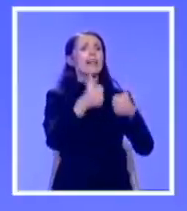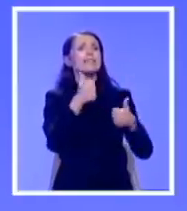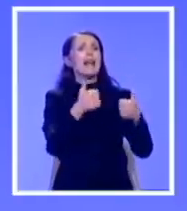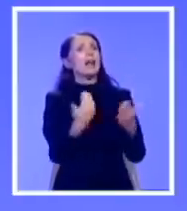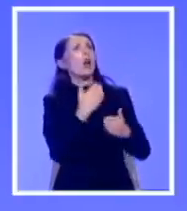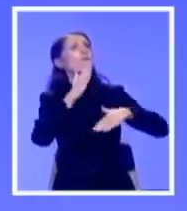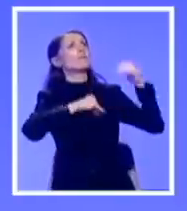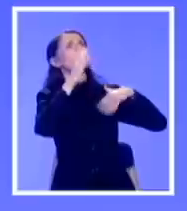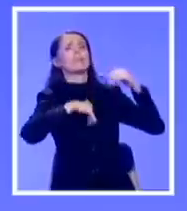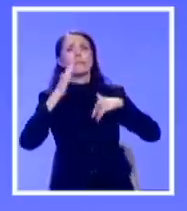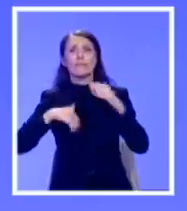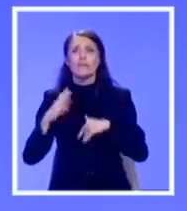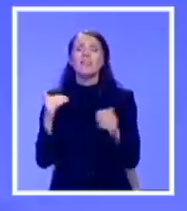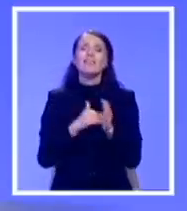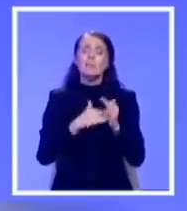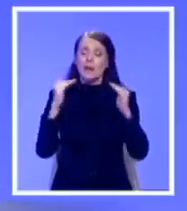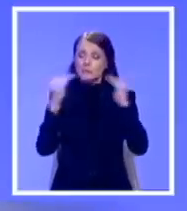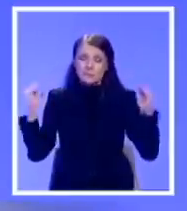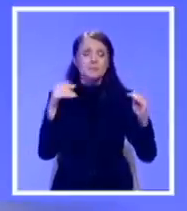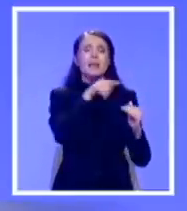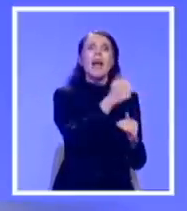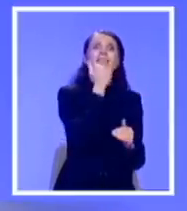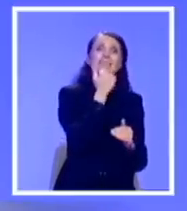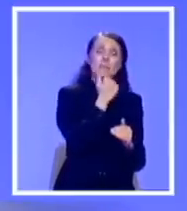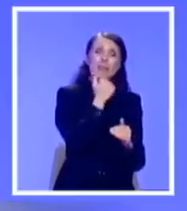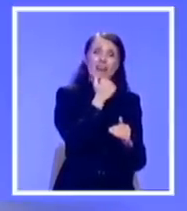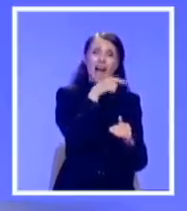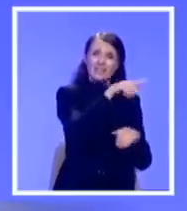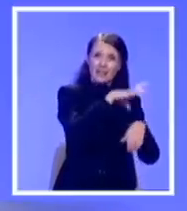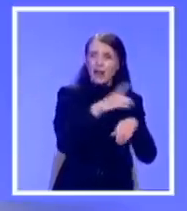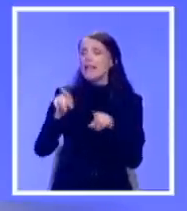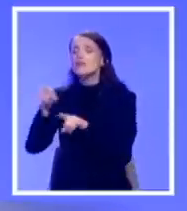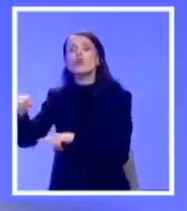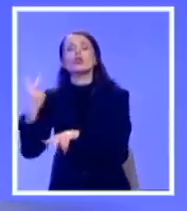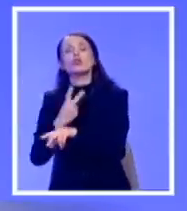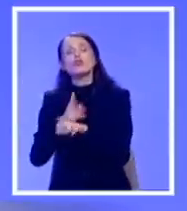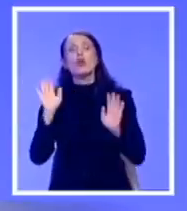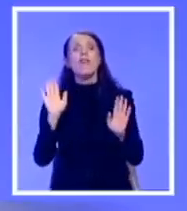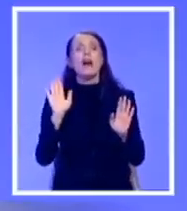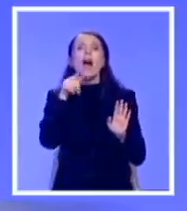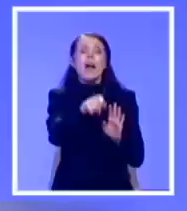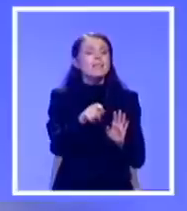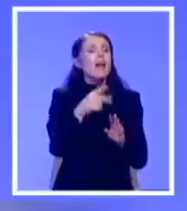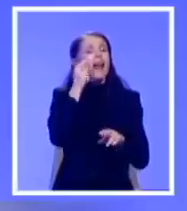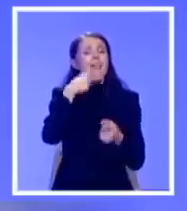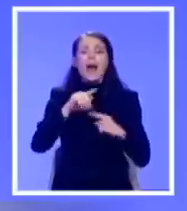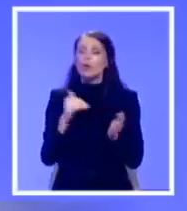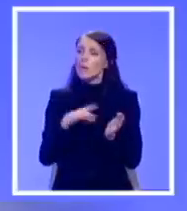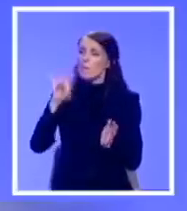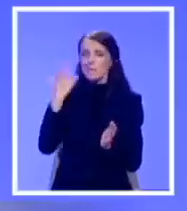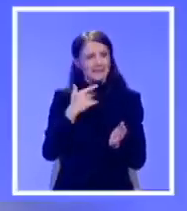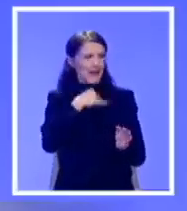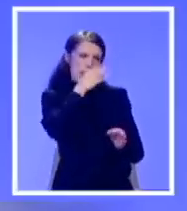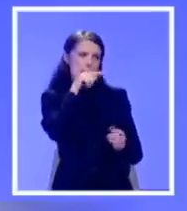izjednačimo državnu i privatnu praksu, da građani pod istim uslovima mogu da se leče na mestima koje im najviše odgovaraju i da dobiju jednaku